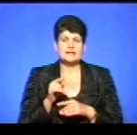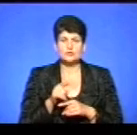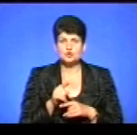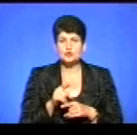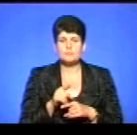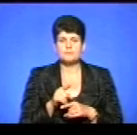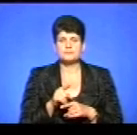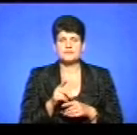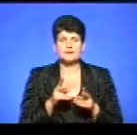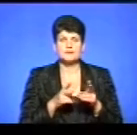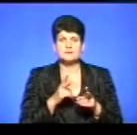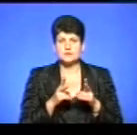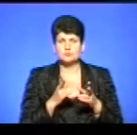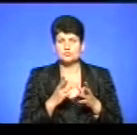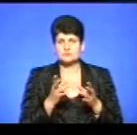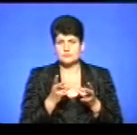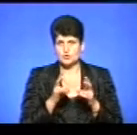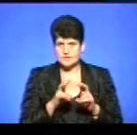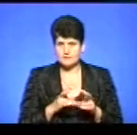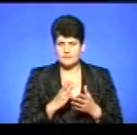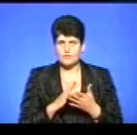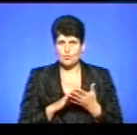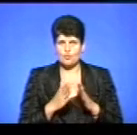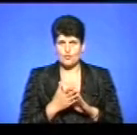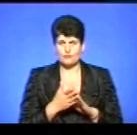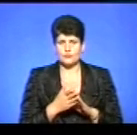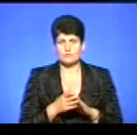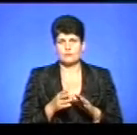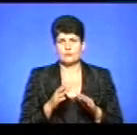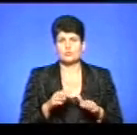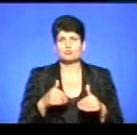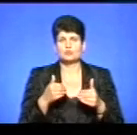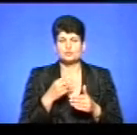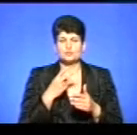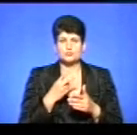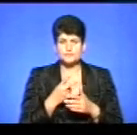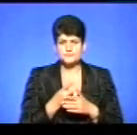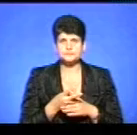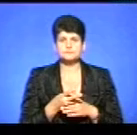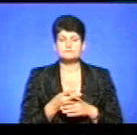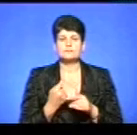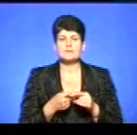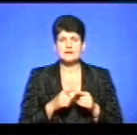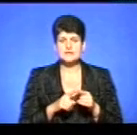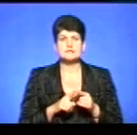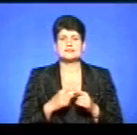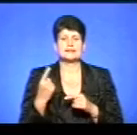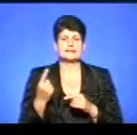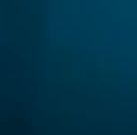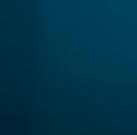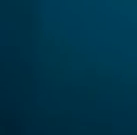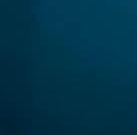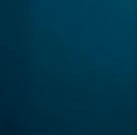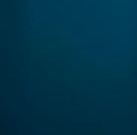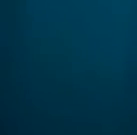петицію було розглянуто, є певні умови. Зараз пропоную поглянути на невеличку інфографіку. Це інформація єдиної системи місцевих петицій та